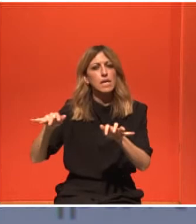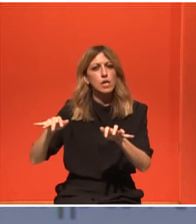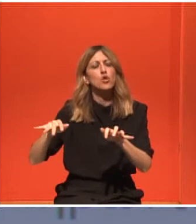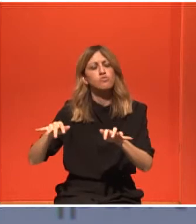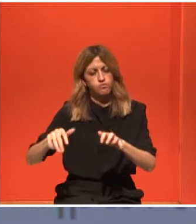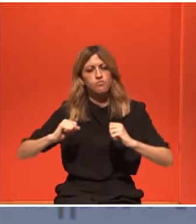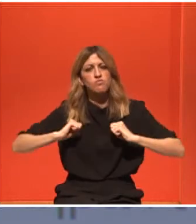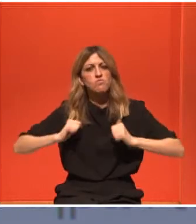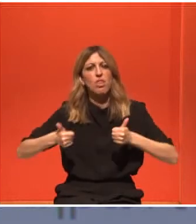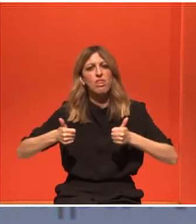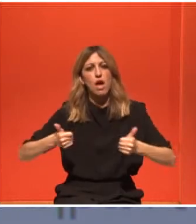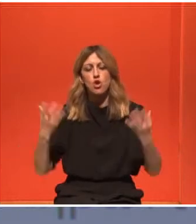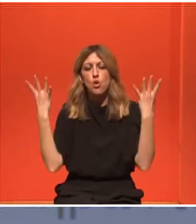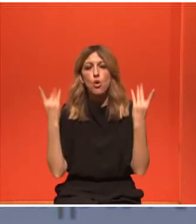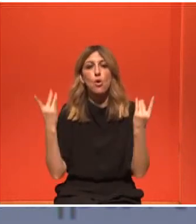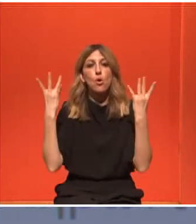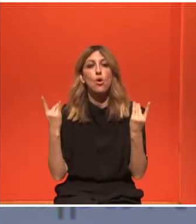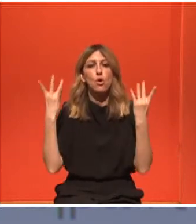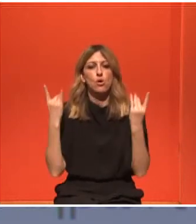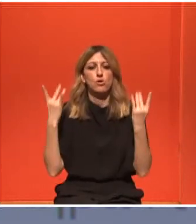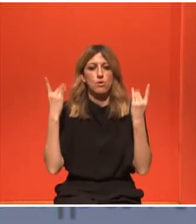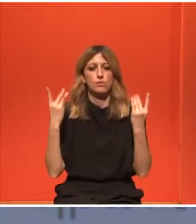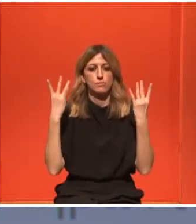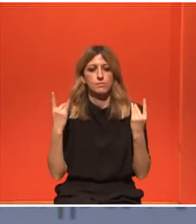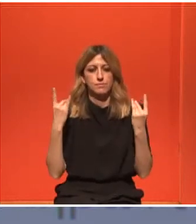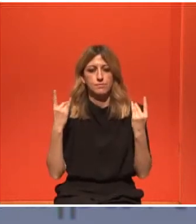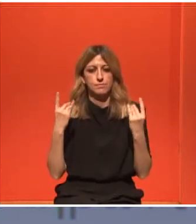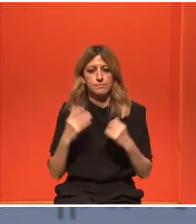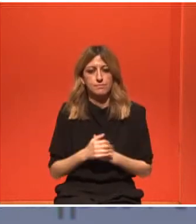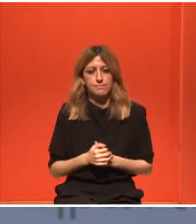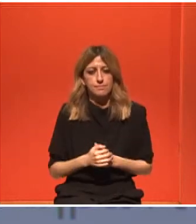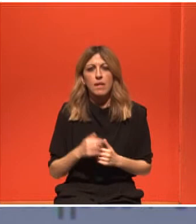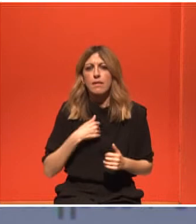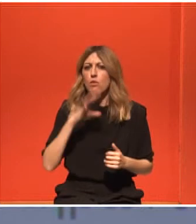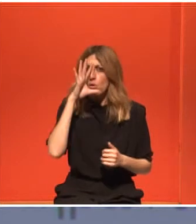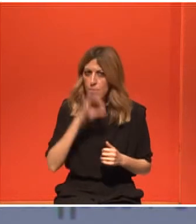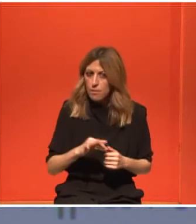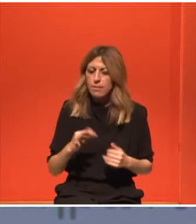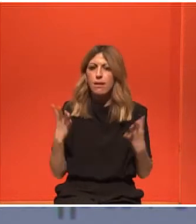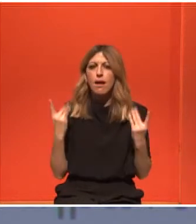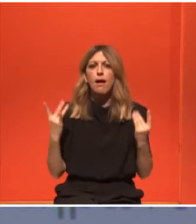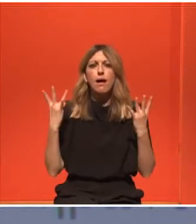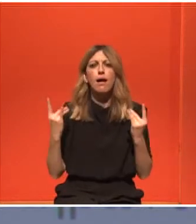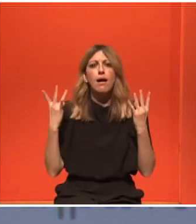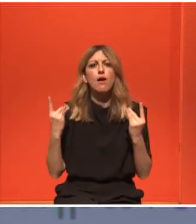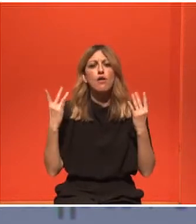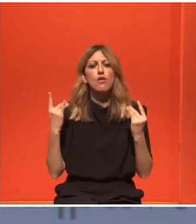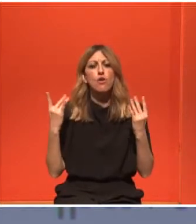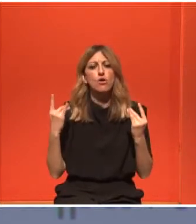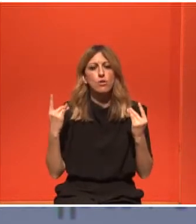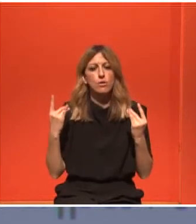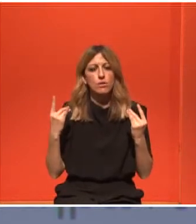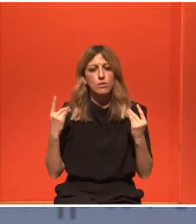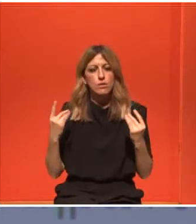Όταν λοιπόν ξεκίνησα να τους χορεύω, γιατί αυτό ίσως έκανε κάποιους να με προσέξουν,